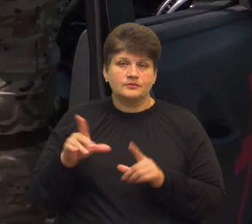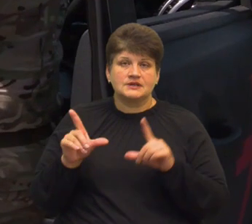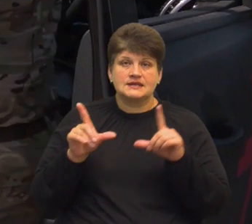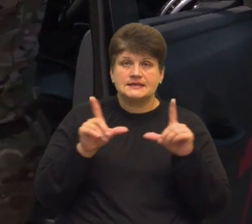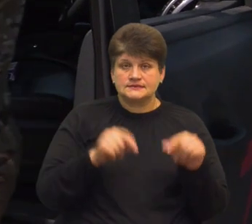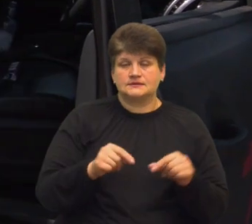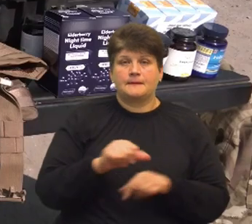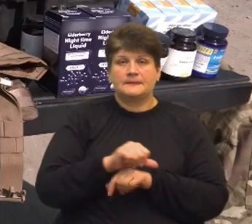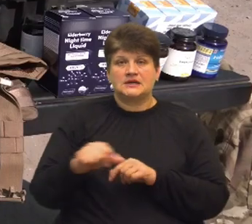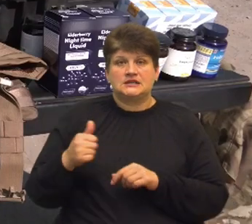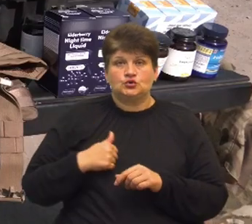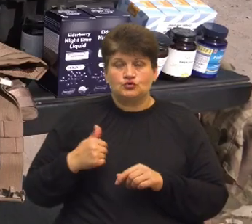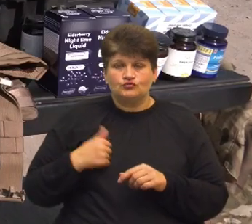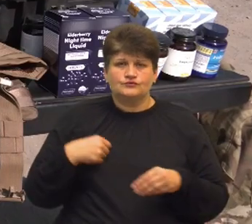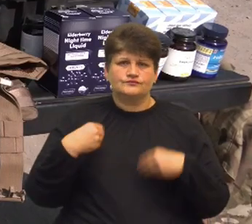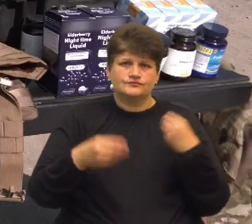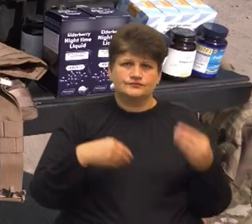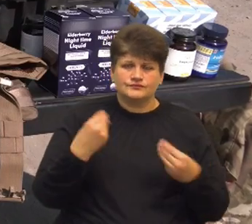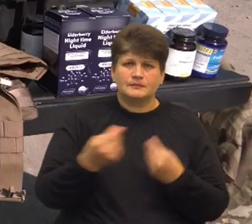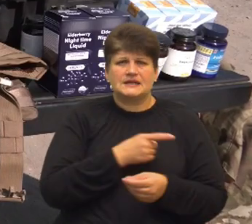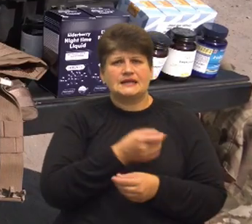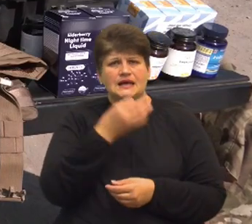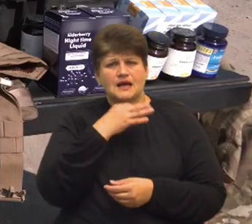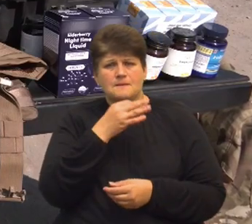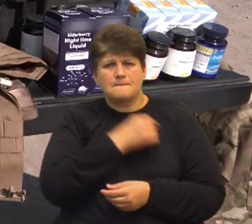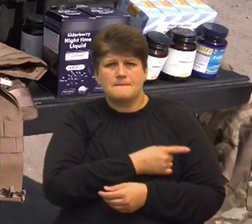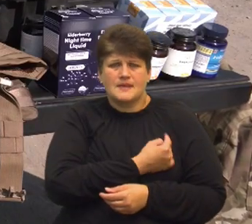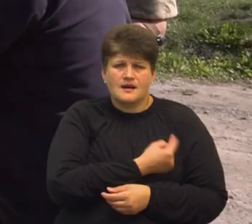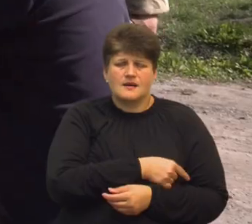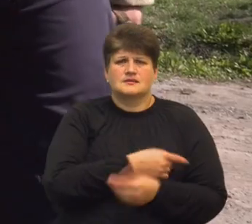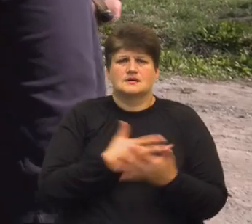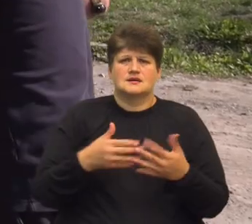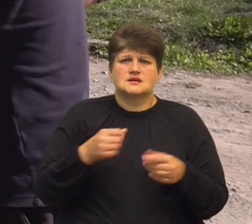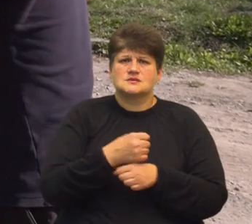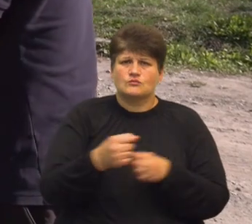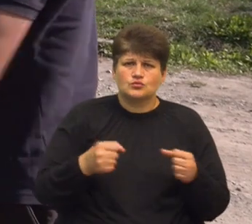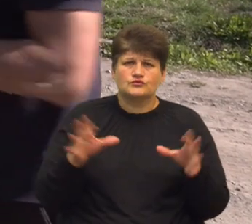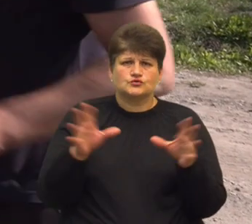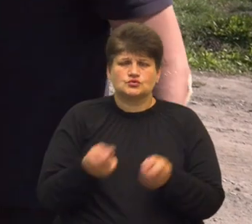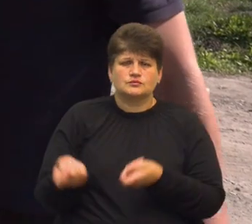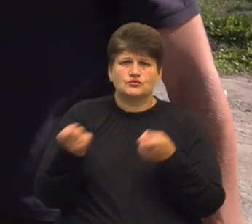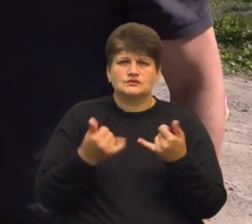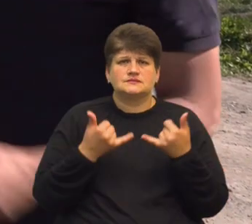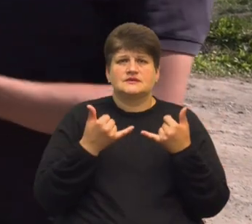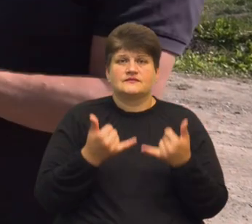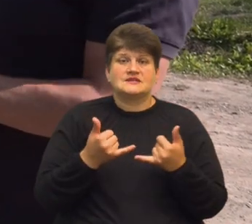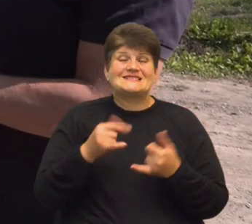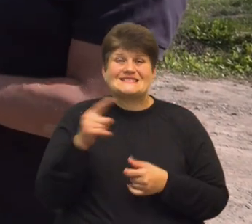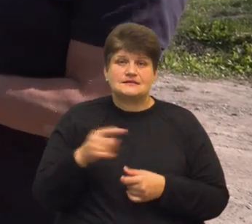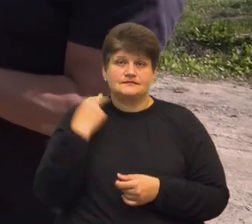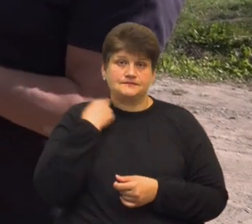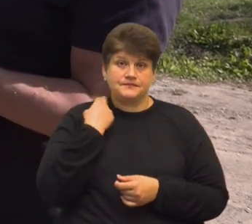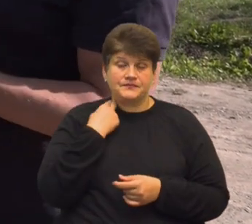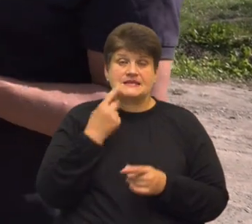комплектуючи для зброї медикаменти, які він привозить з Великобританії. Це є тепловізор, який підключається до